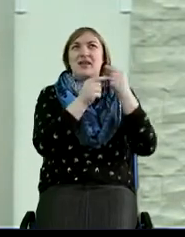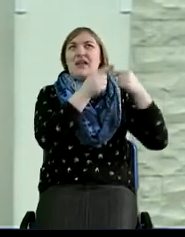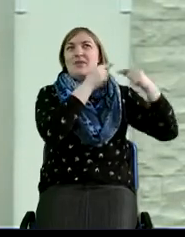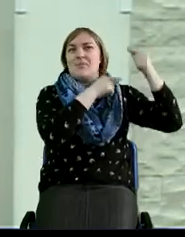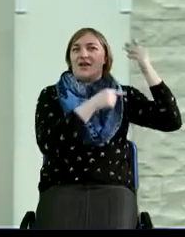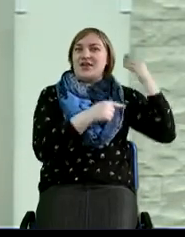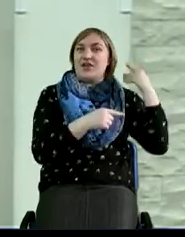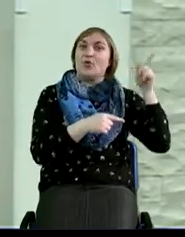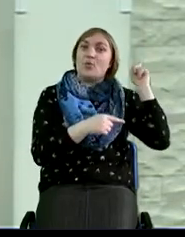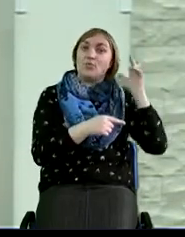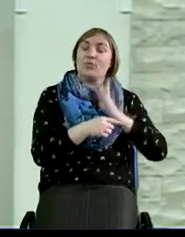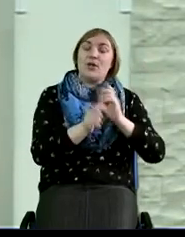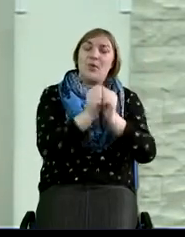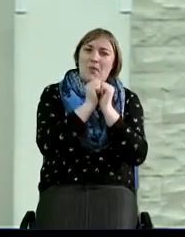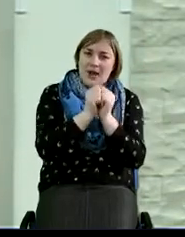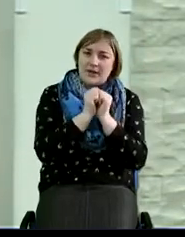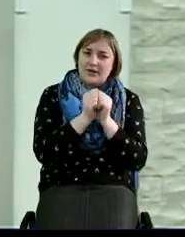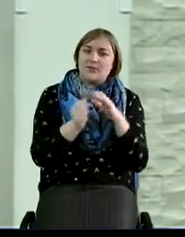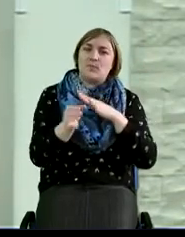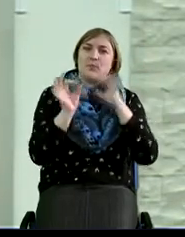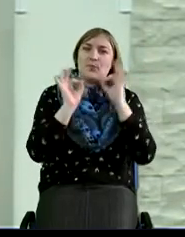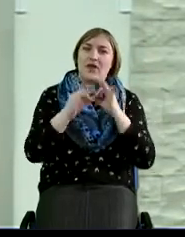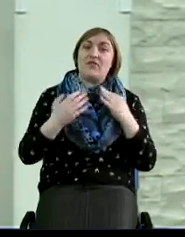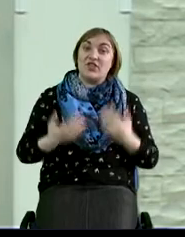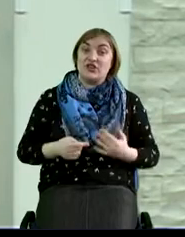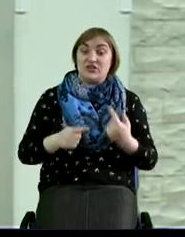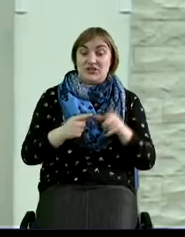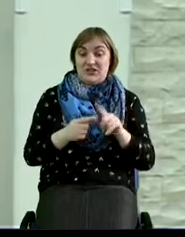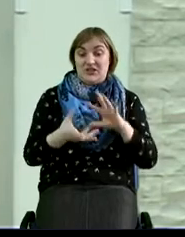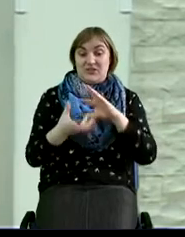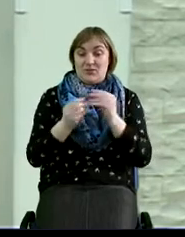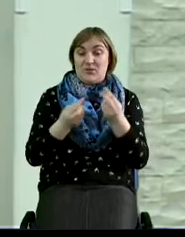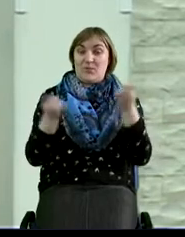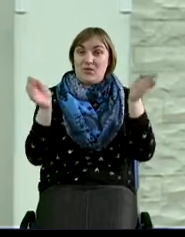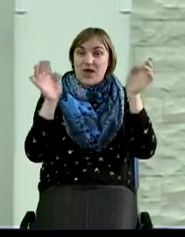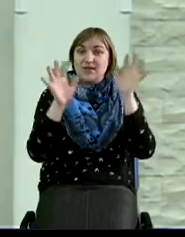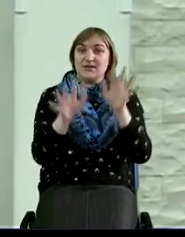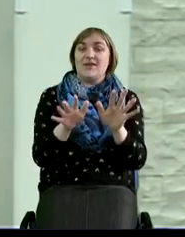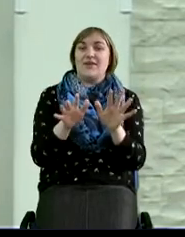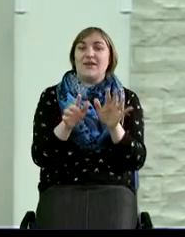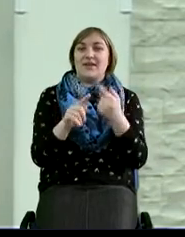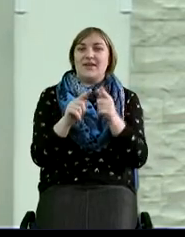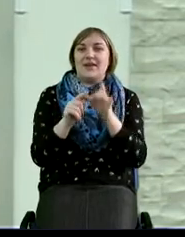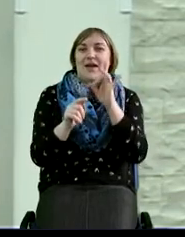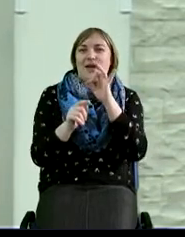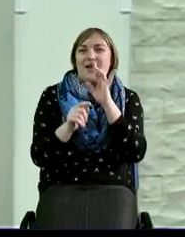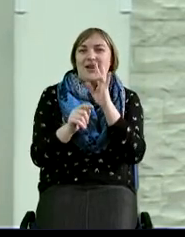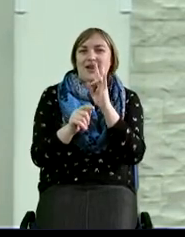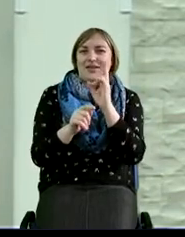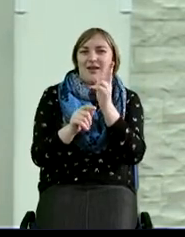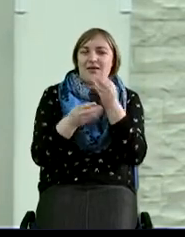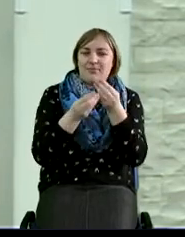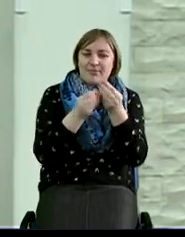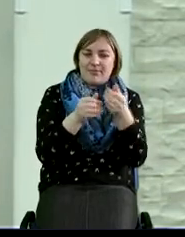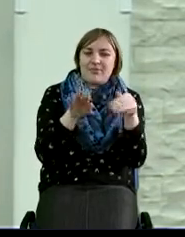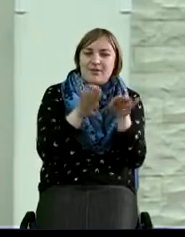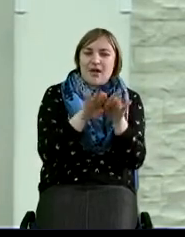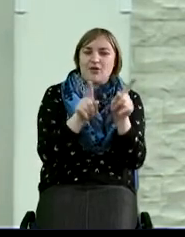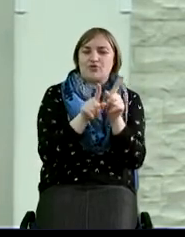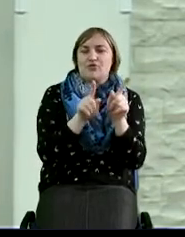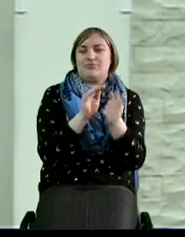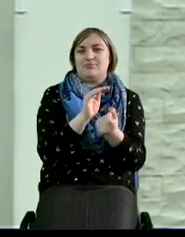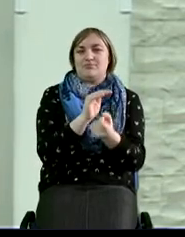колене, он молился, вел праведную жизнь, и это принесло благословение, и вот эти вот именно РНК действовали таким образом, что это